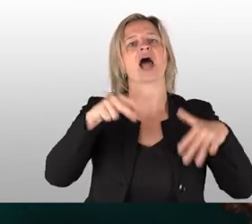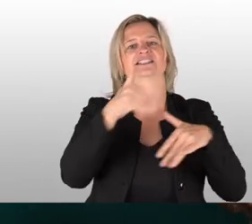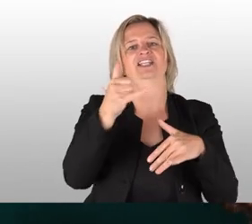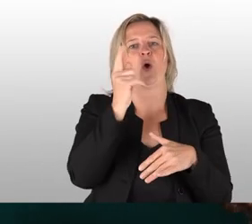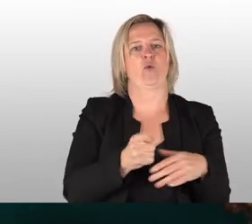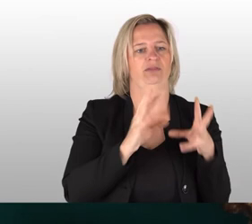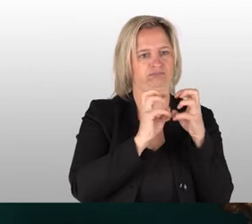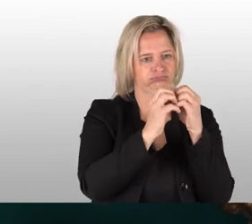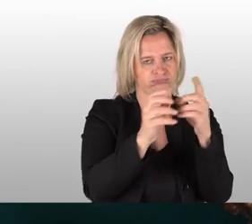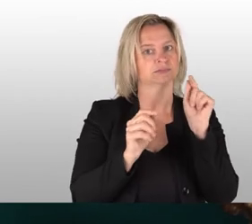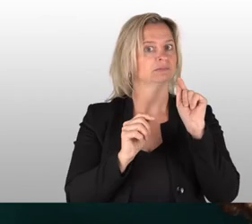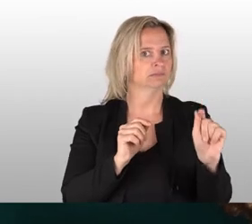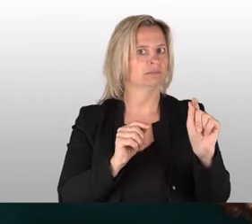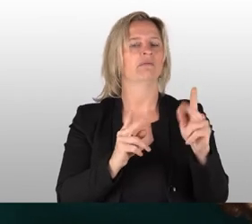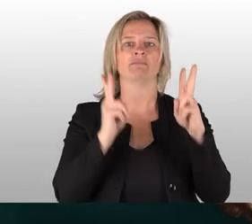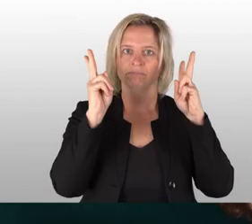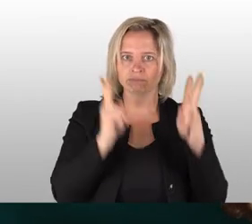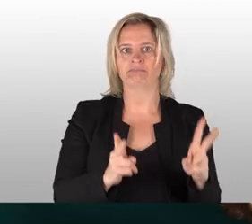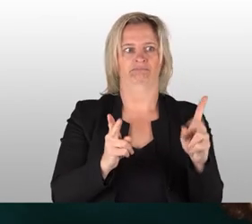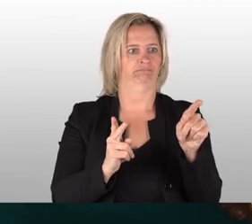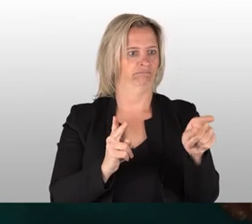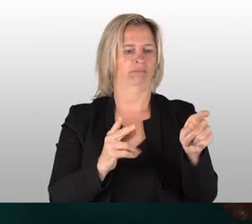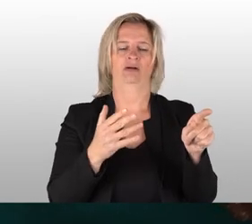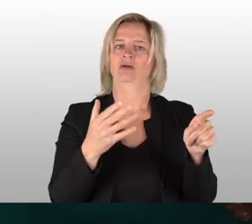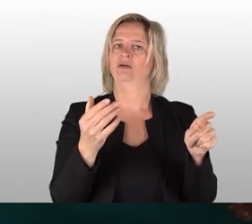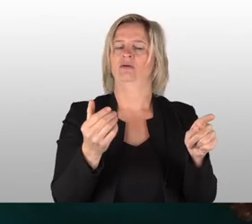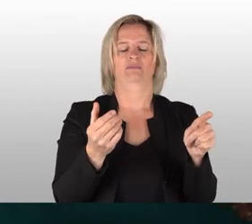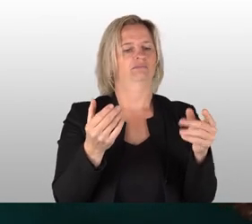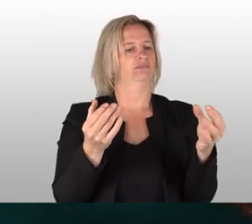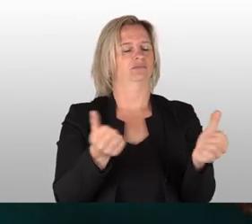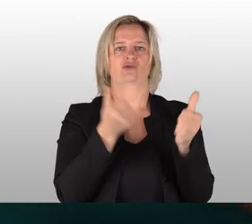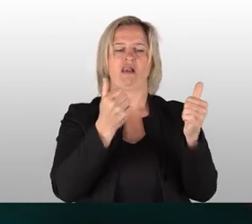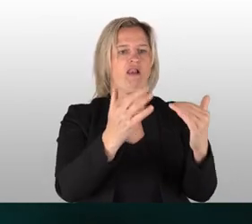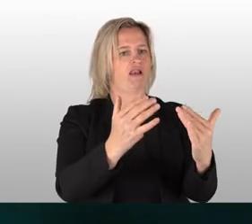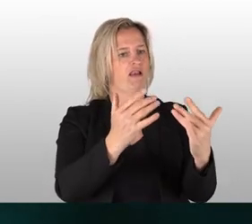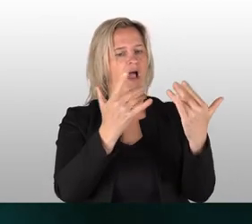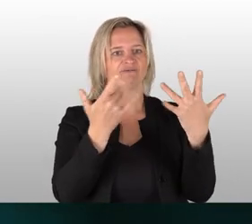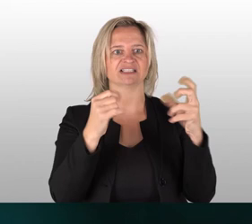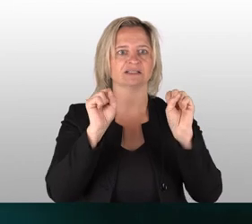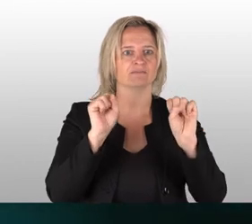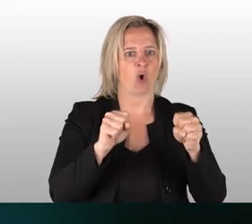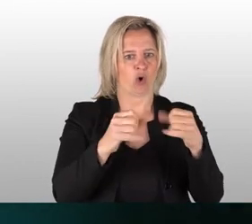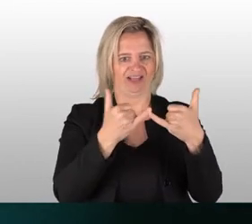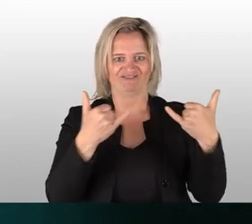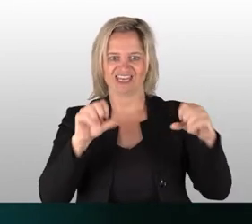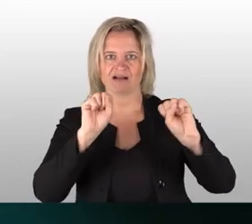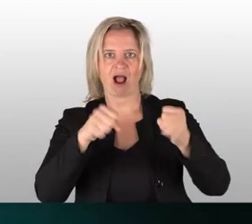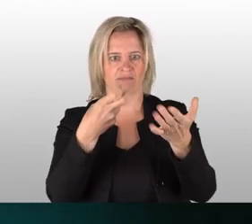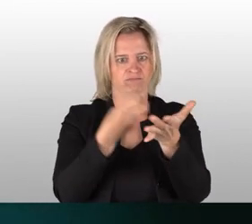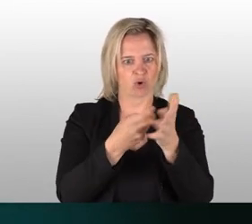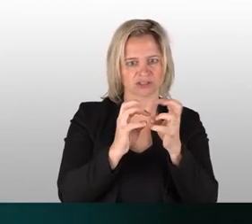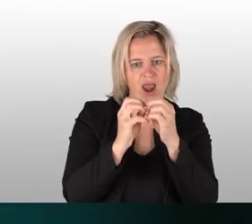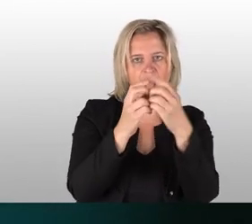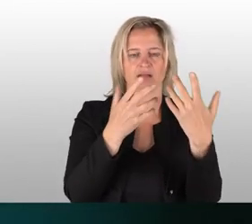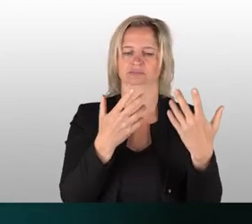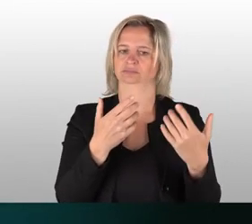Und hier hat man tatsächlich einen ganz wunderbaren Eindruck von den Möglichkeiten, mit dem Porzellan